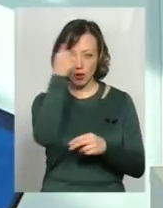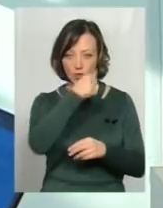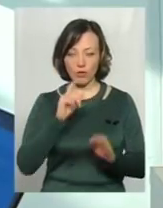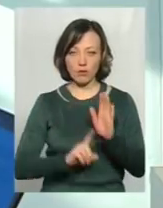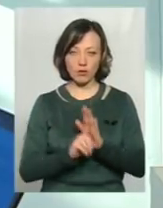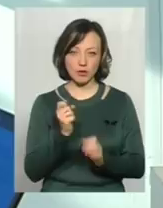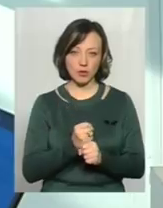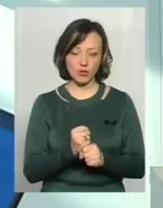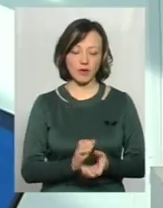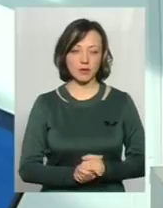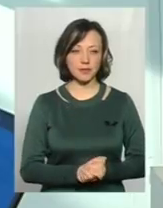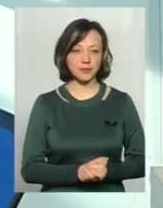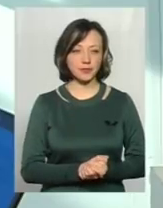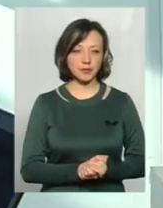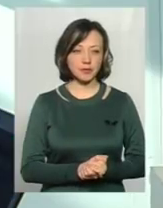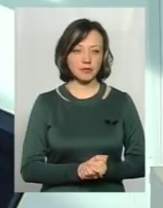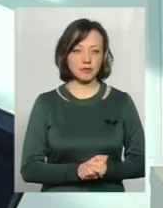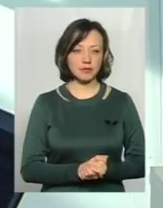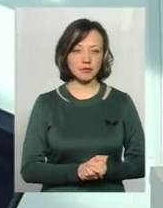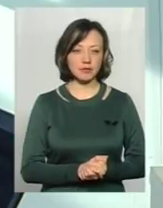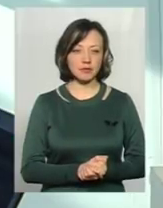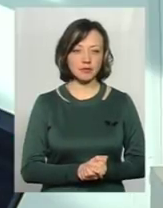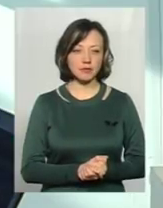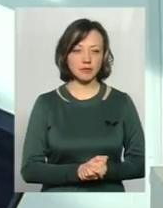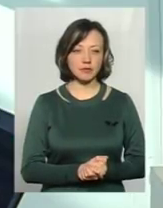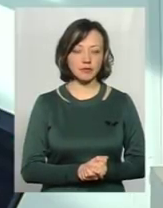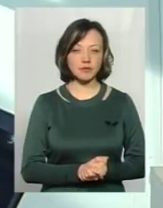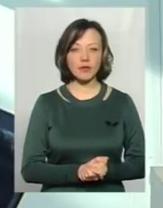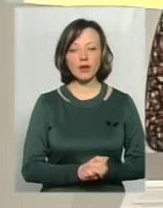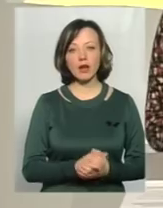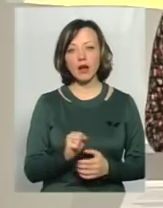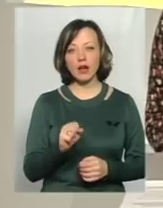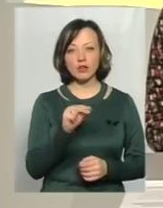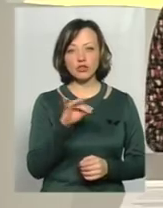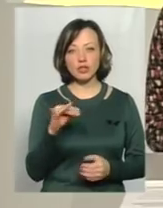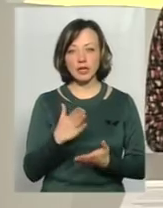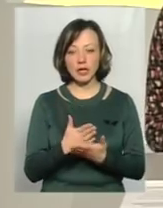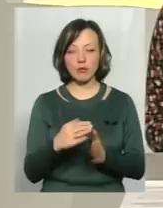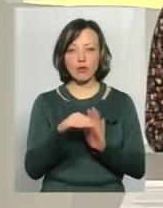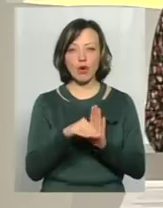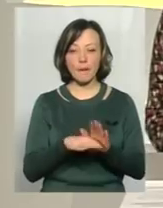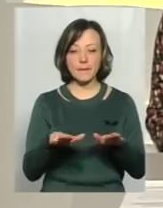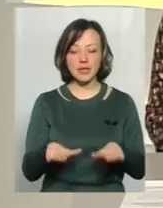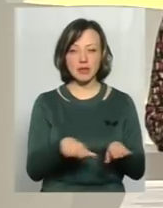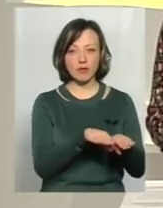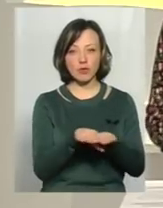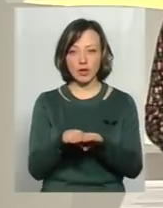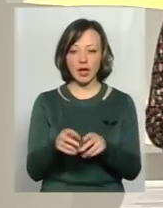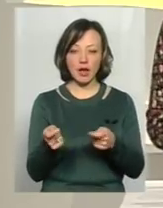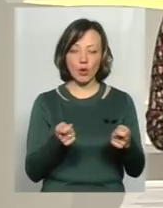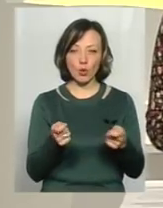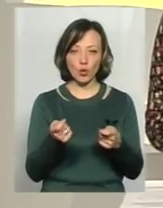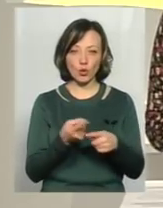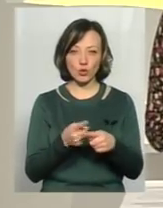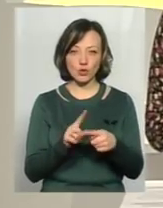запрацювати в повну силу. А чи єдіть у нас якісь програми на місцевому рівні, які регулюють